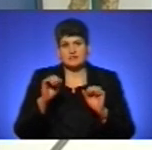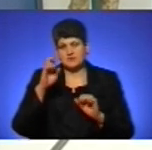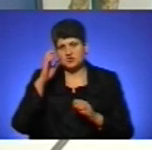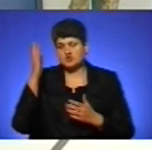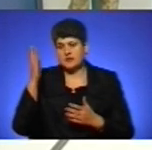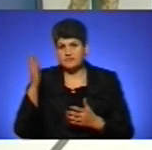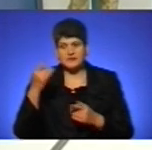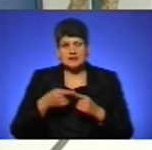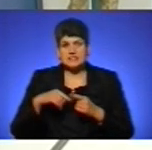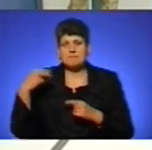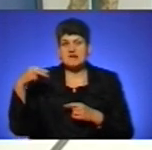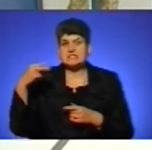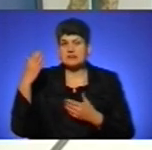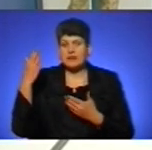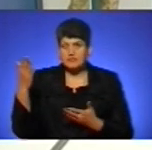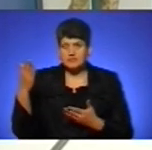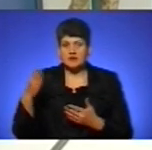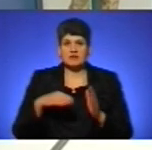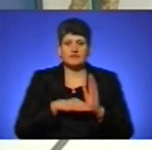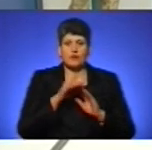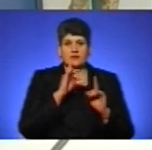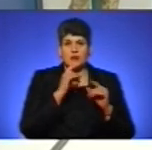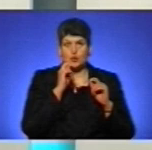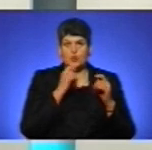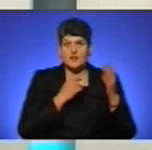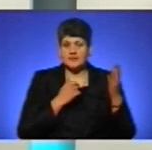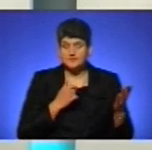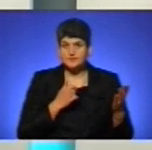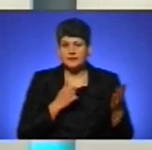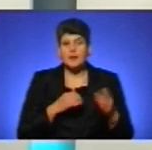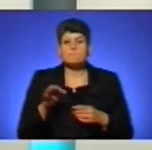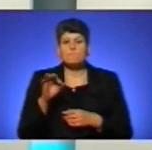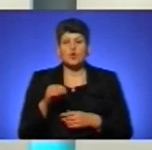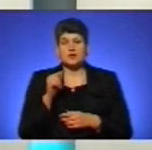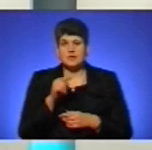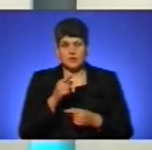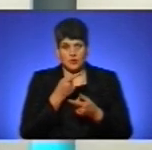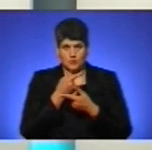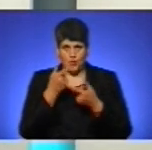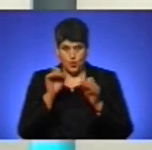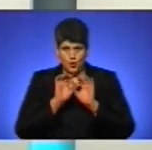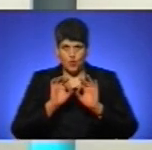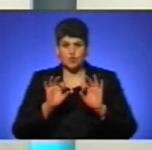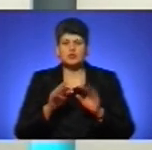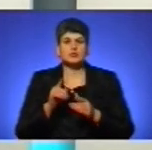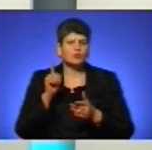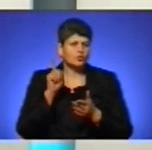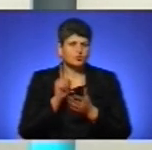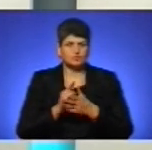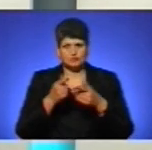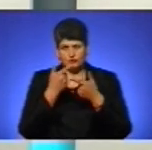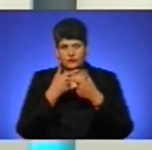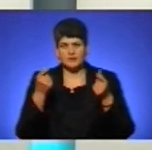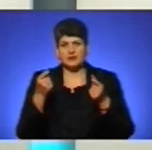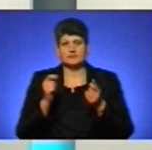Це президент і Верховна Рада України. Про її оголошення в будь-якому випадку будуть повідомлятися засобами